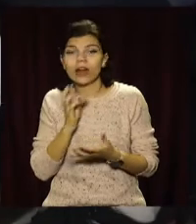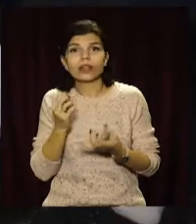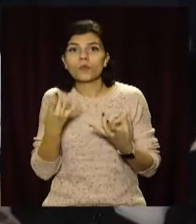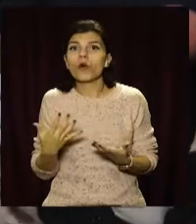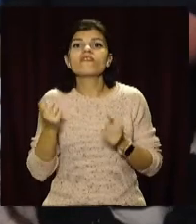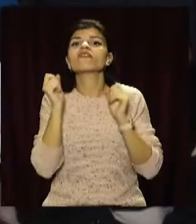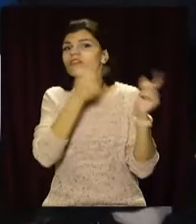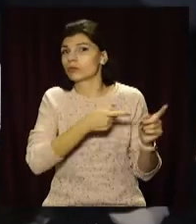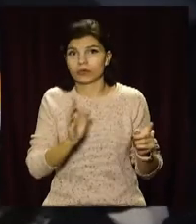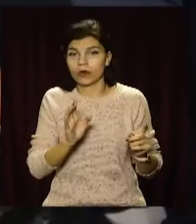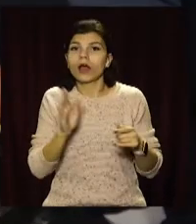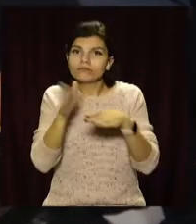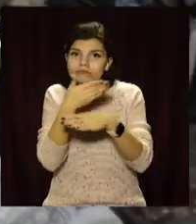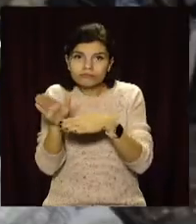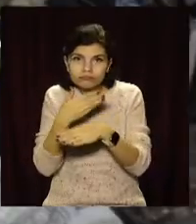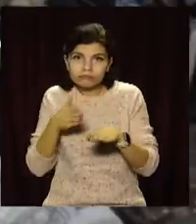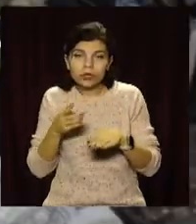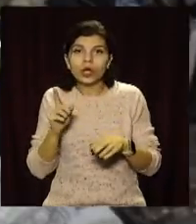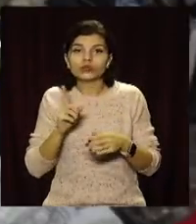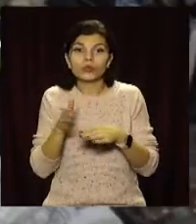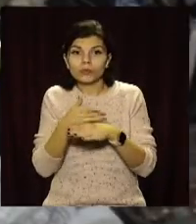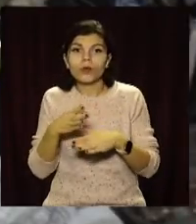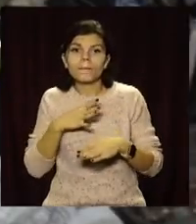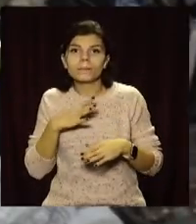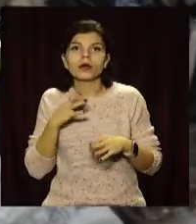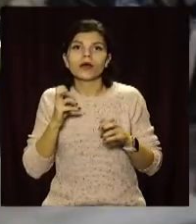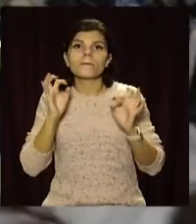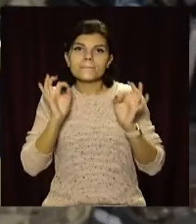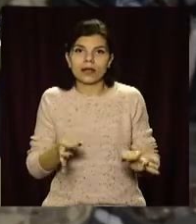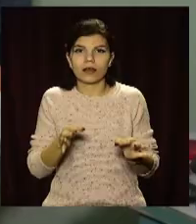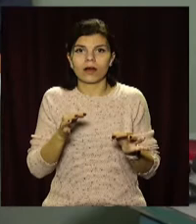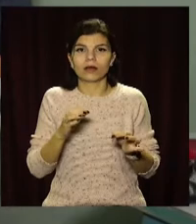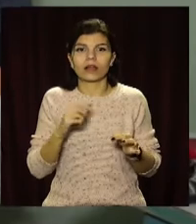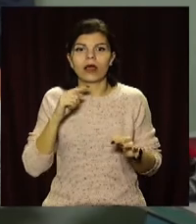викидають сміття, а ще й сортують його, аби припирання було екологічно доцільним.